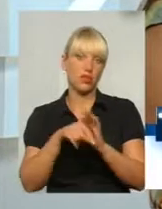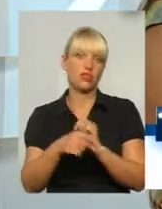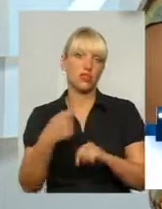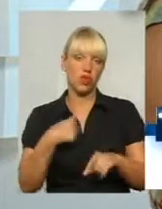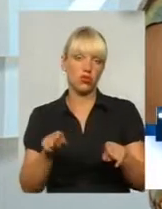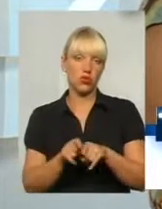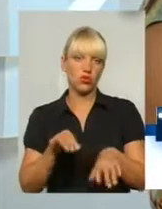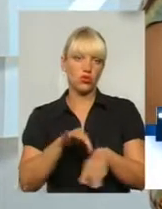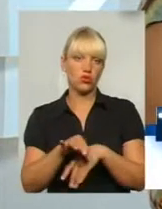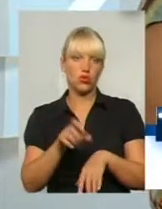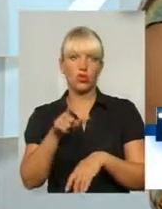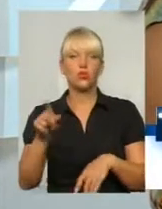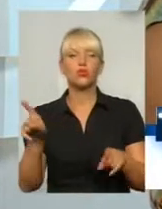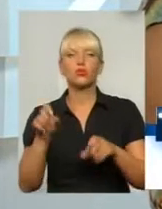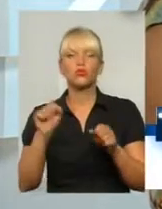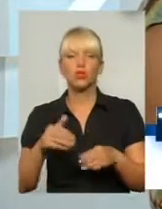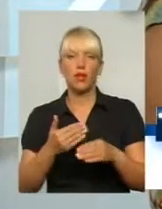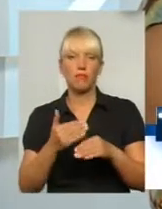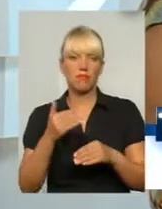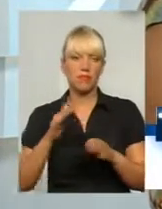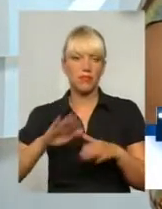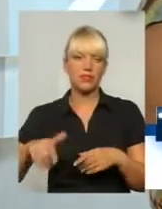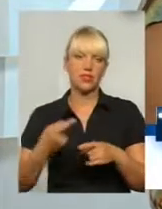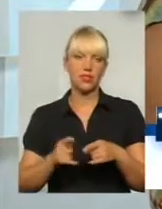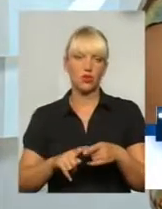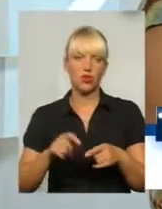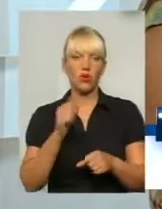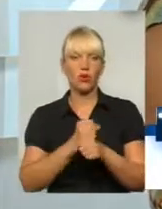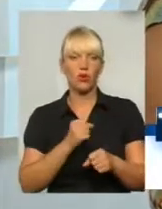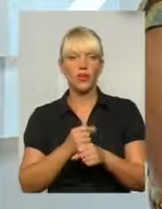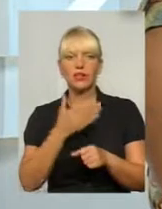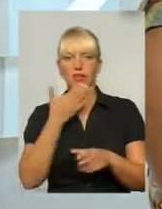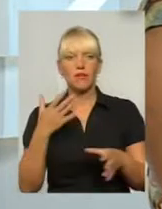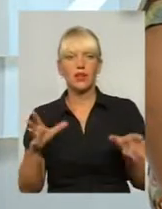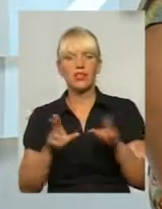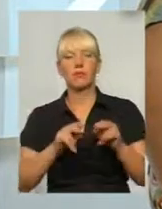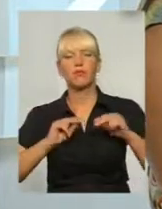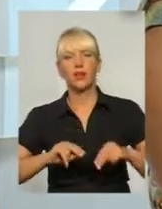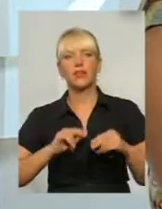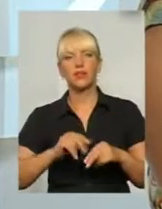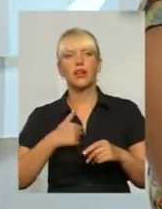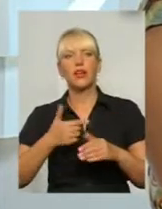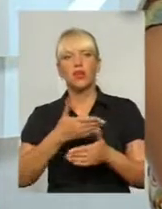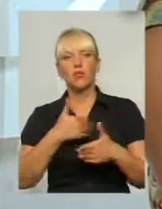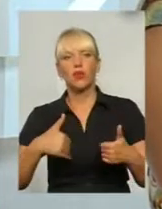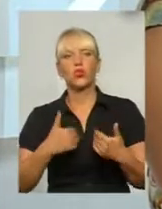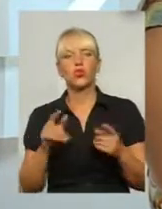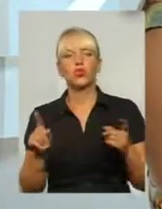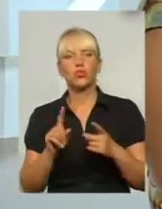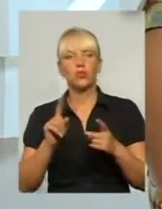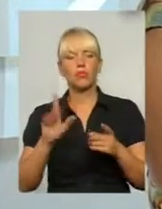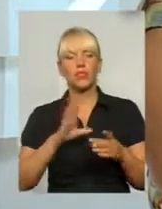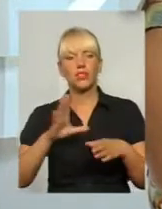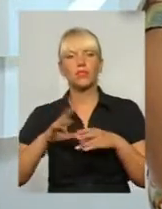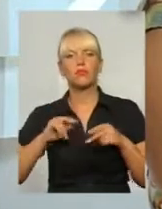жорстока людина. То що після цього можна казати? Немає співпраці. От тому ми кажемо, що ми хотіли, коли вибирали владу, щоб була